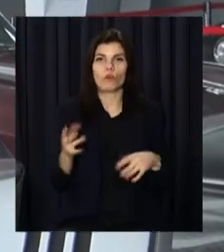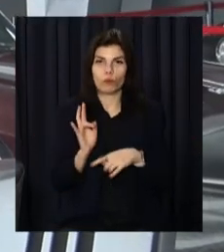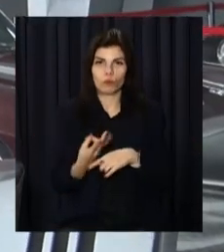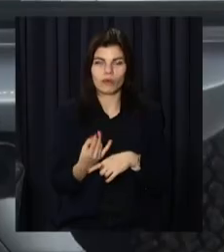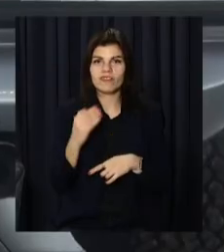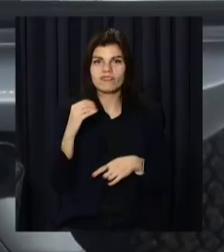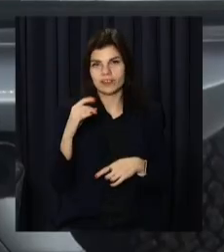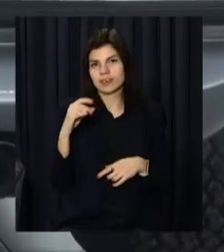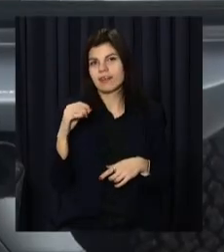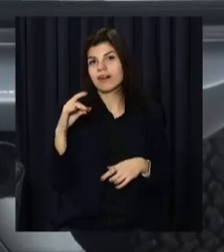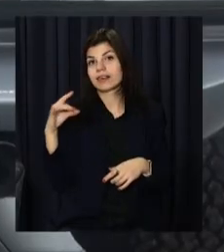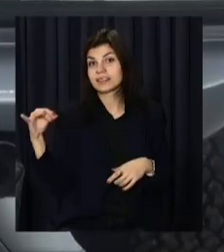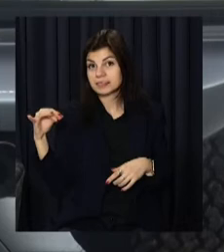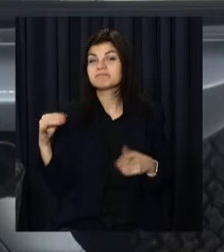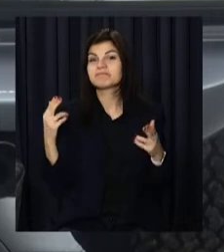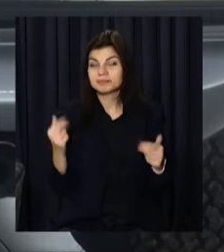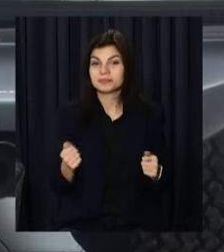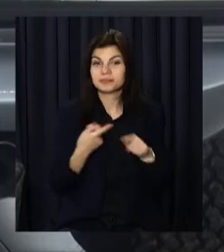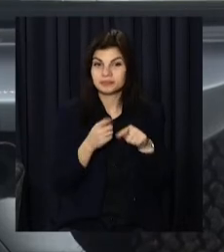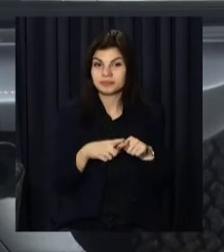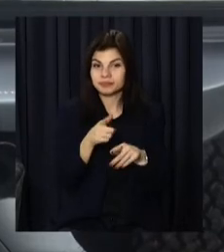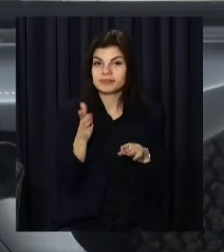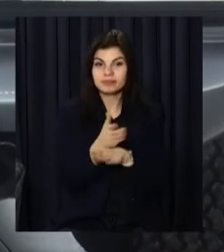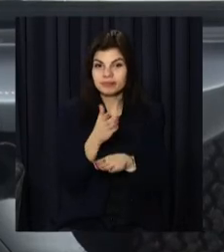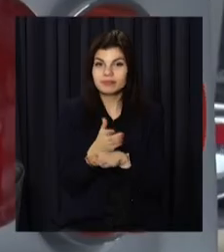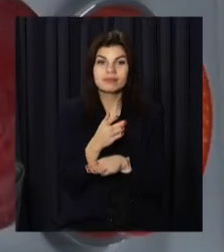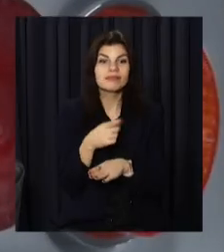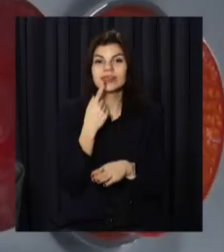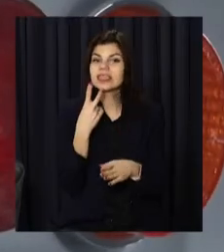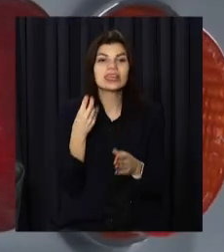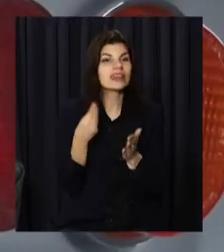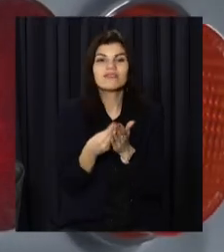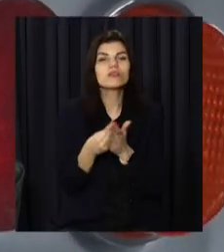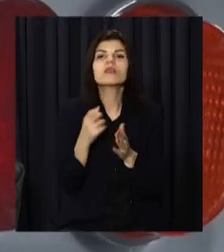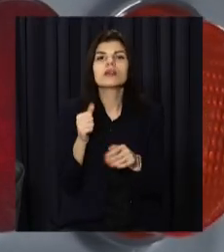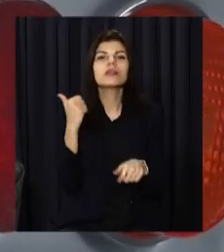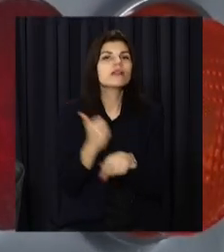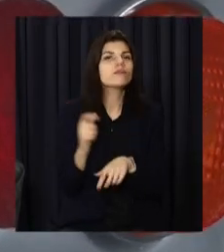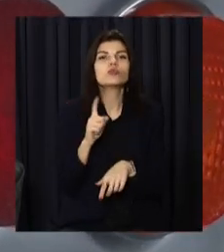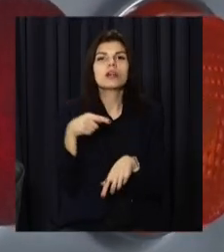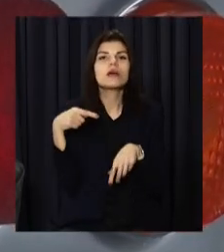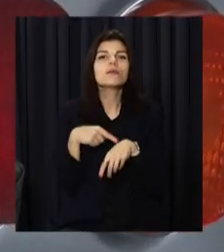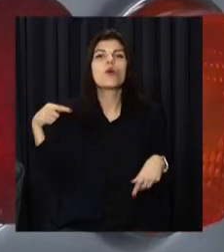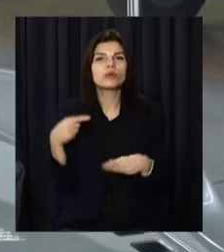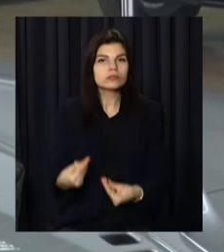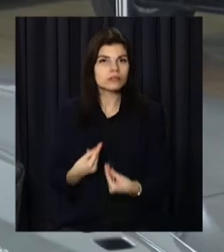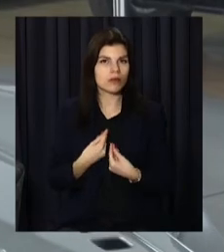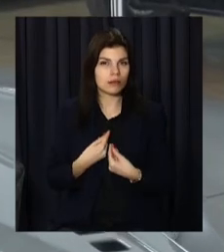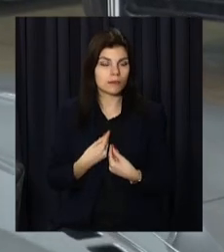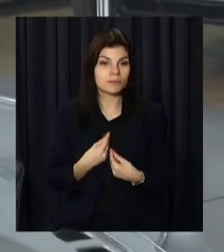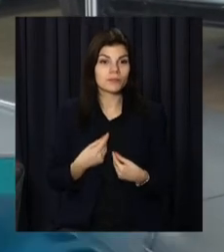вдалою. Та мотивували «Енсо Феррарі» до виробництва автівки не фінанси, а емоції. Історія автівки